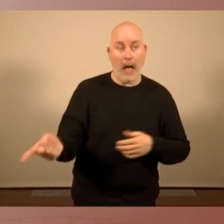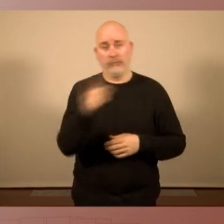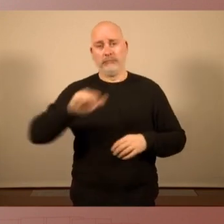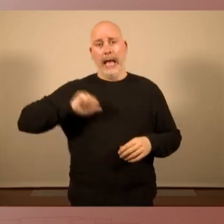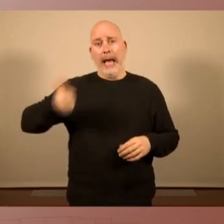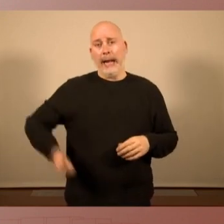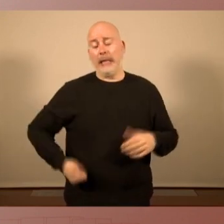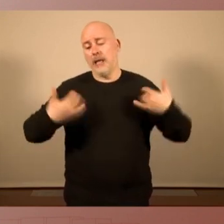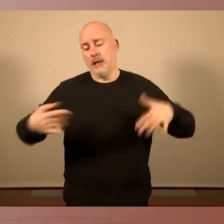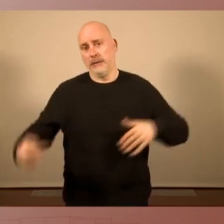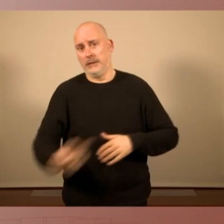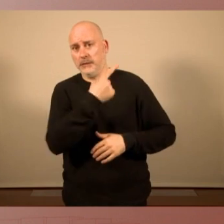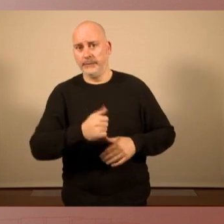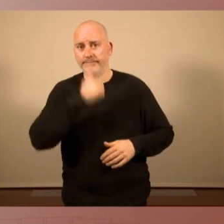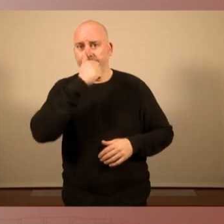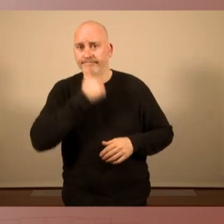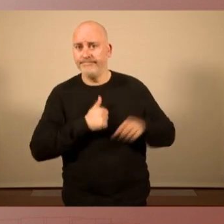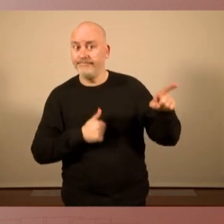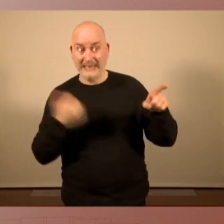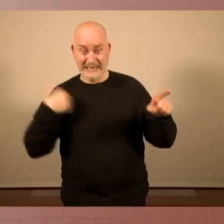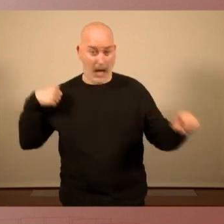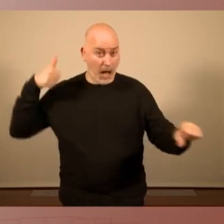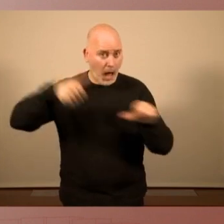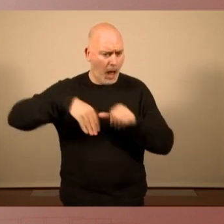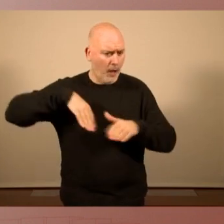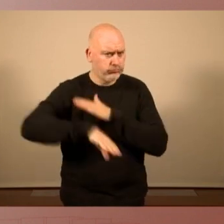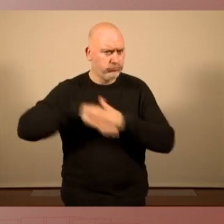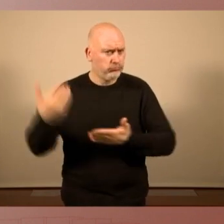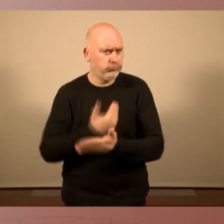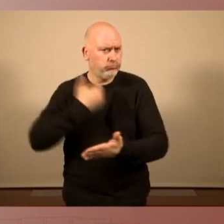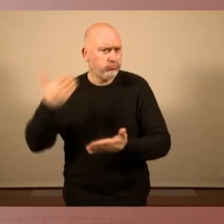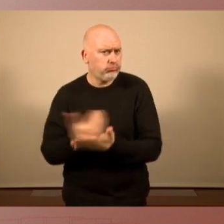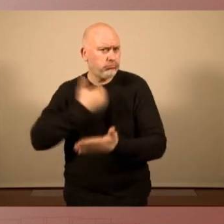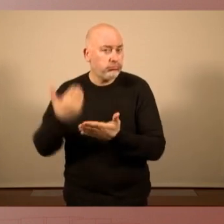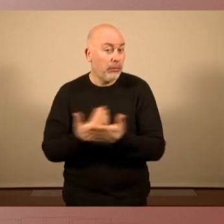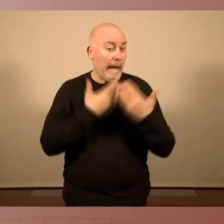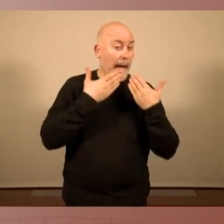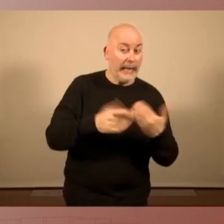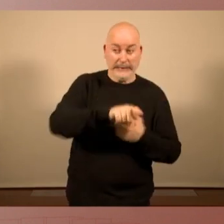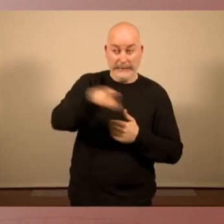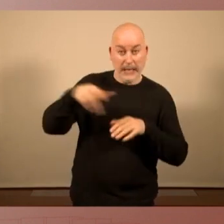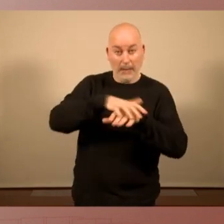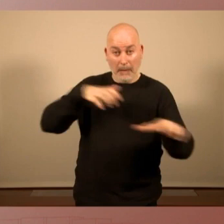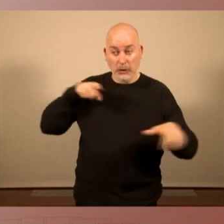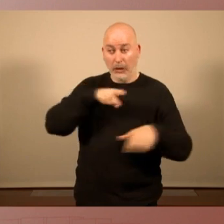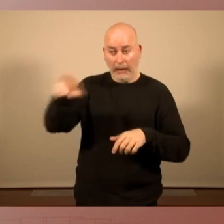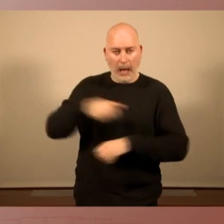en què han estat acumulant al llarg d'aquests anys a costa d'empobrir i empobrir i empobrir la majoria de la població.